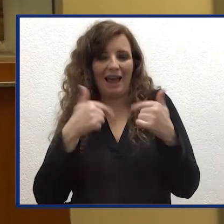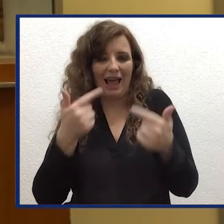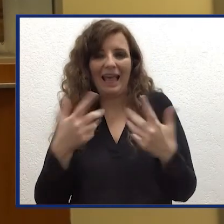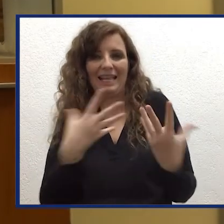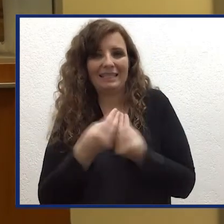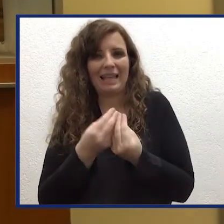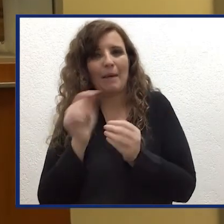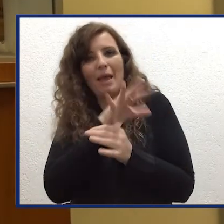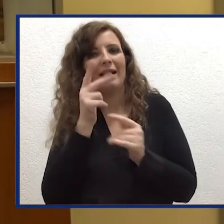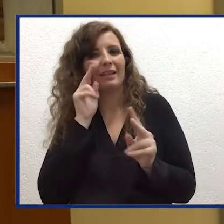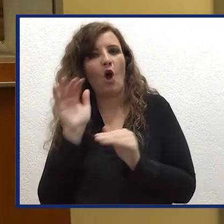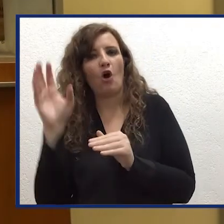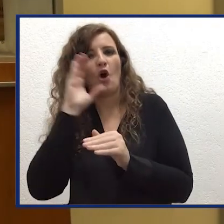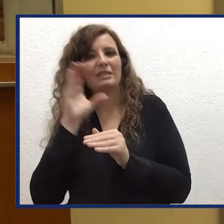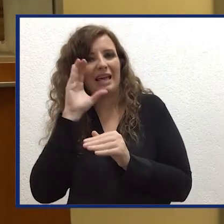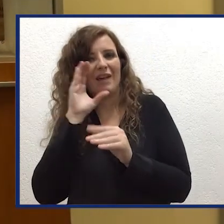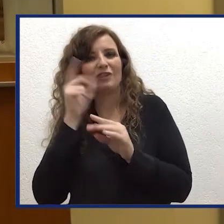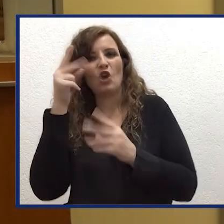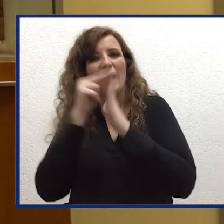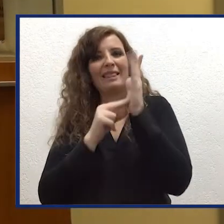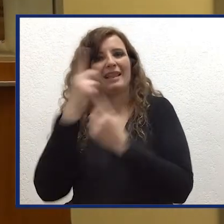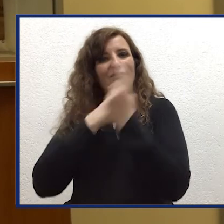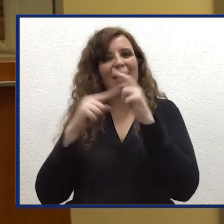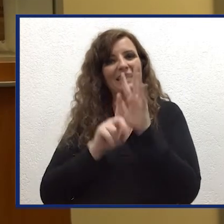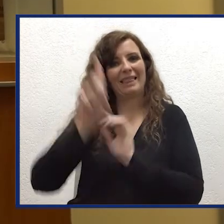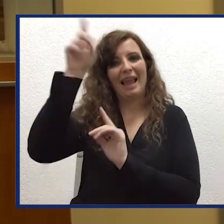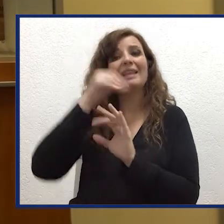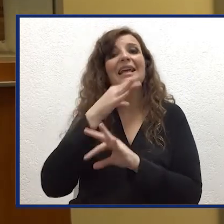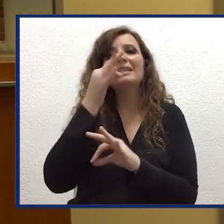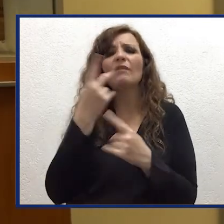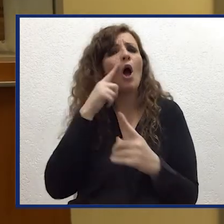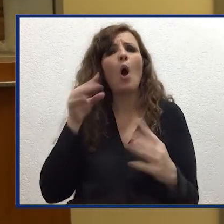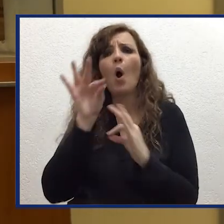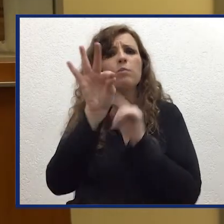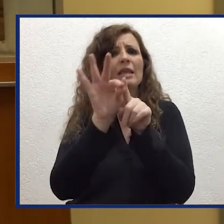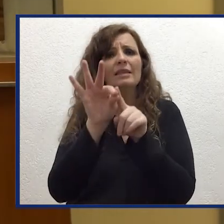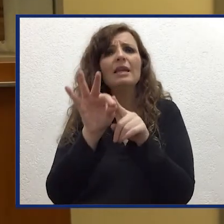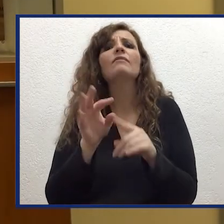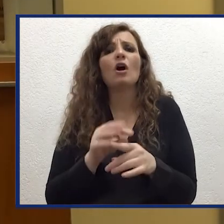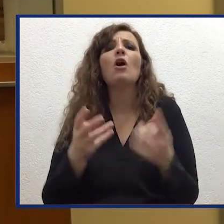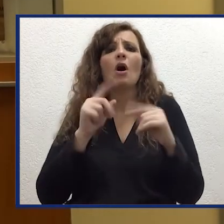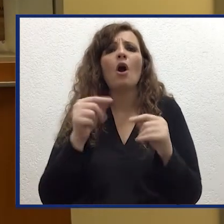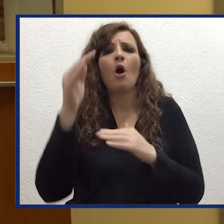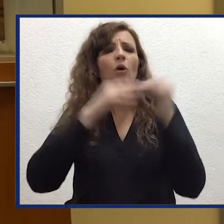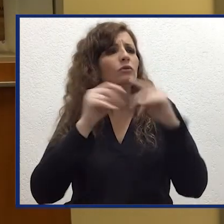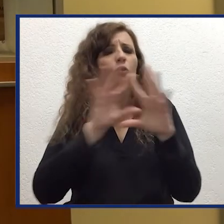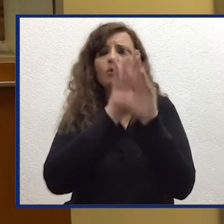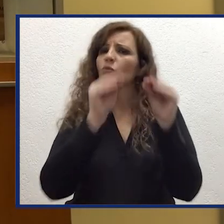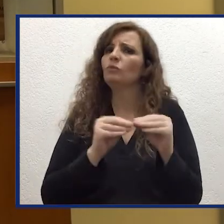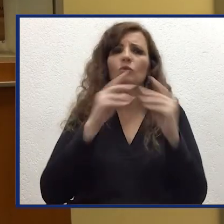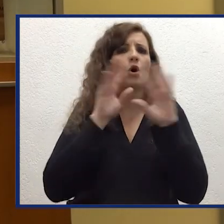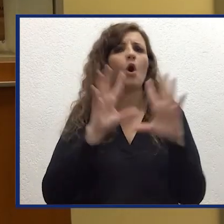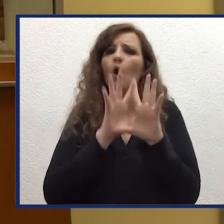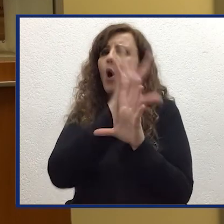osservazioni da altri dati satellitari. Quindi l'obiettivo poi è quello di andare a costruire una suite